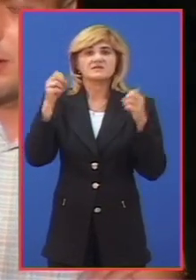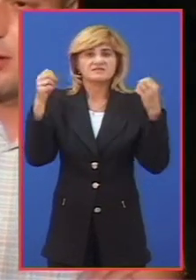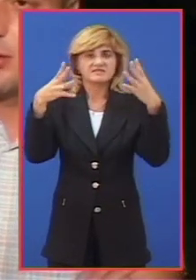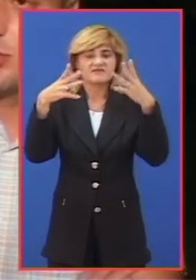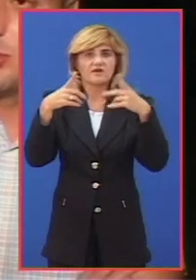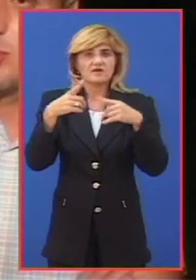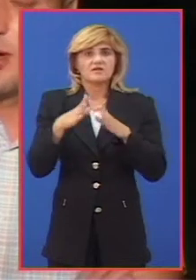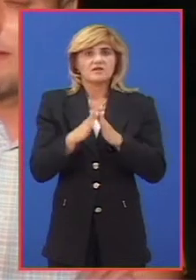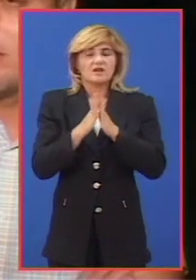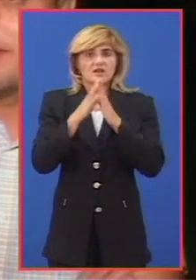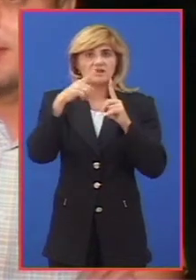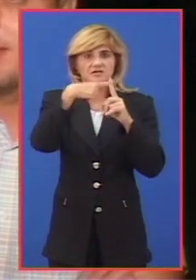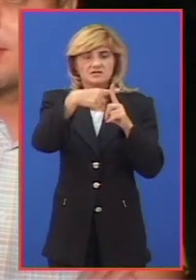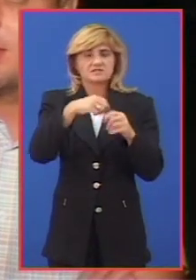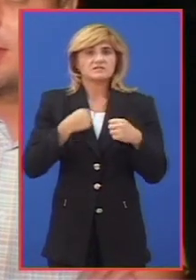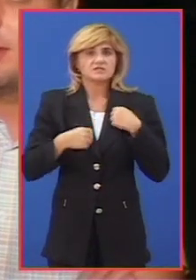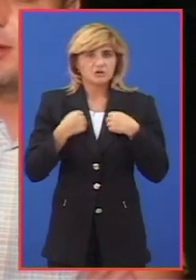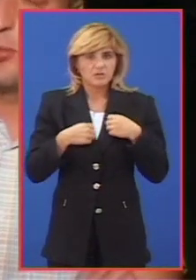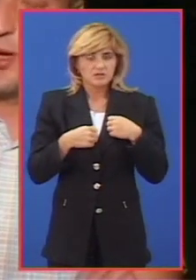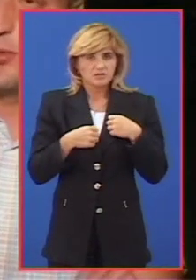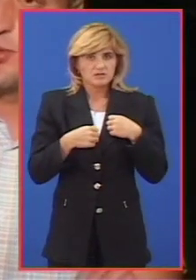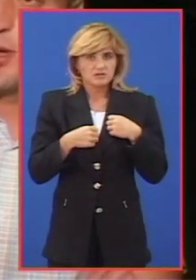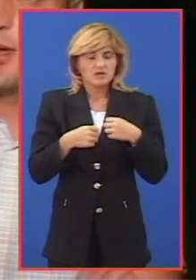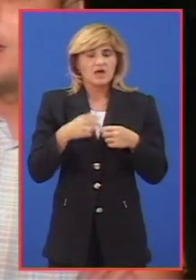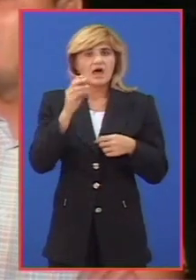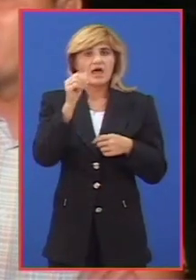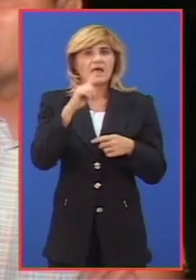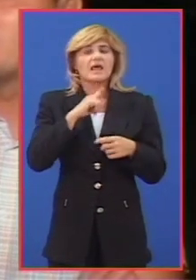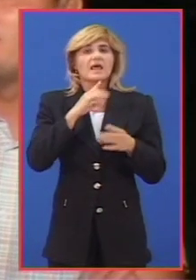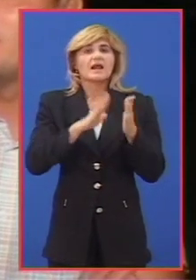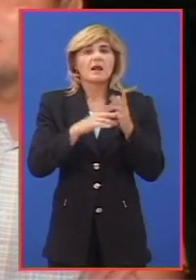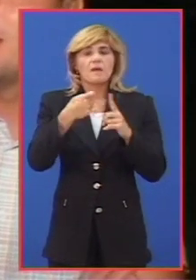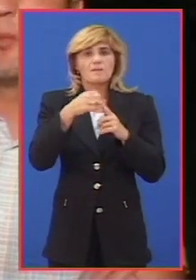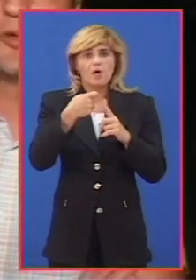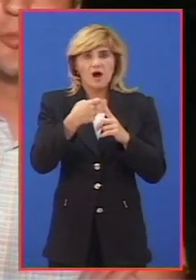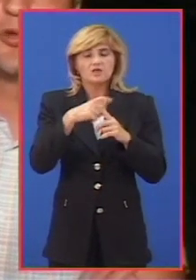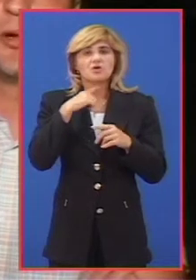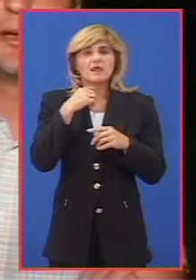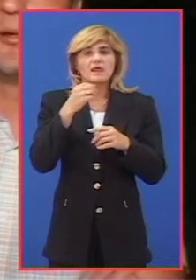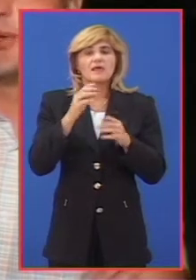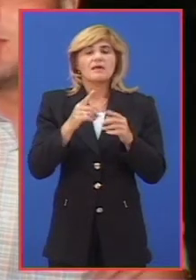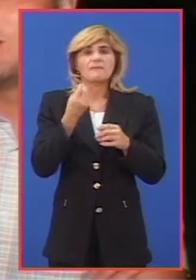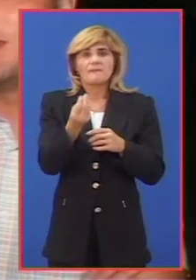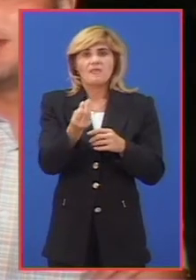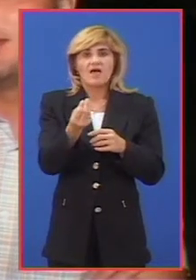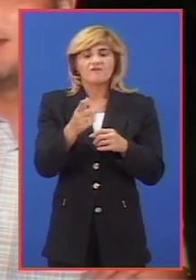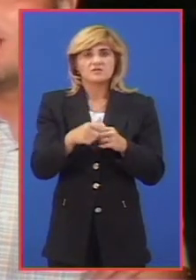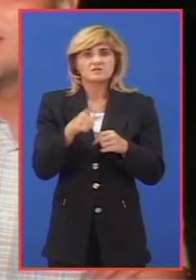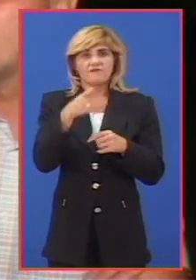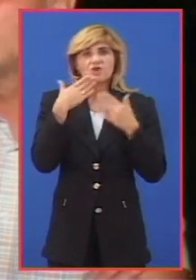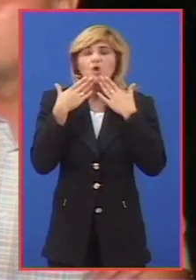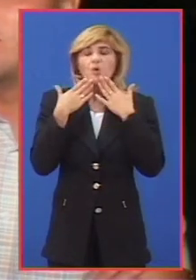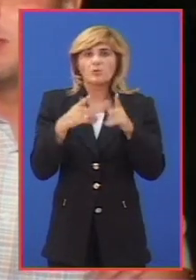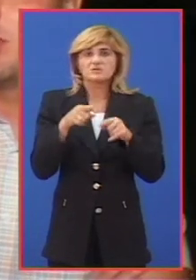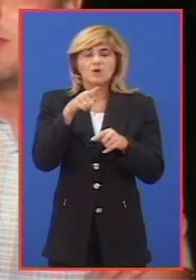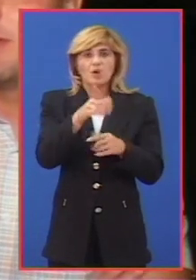subotičke glavne konfesije, znači i rimokatoličke i pravoslavne, malo smo požurali, tako da smo uspeli da